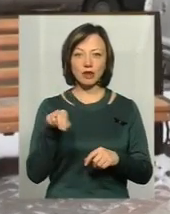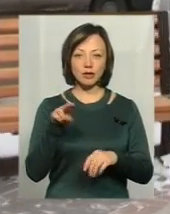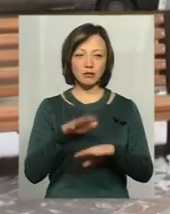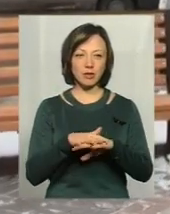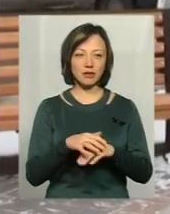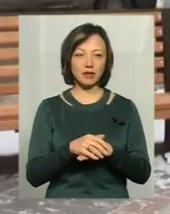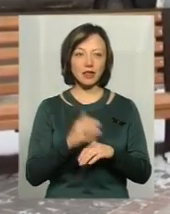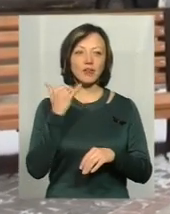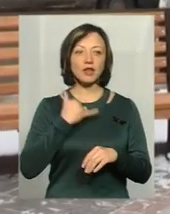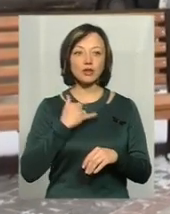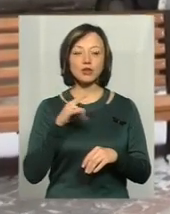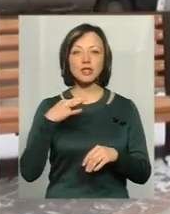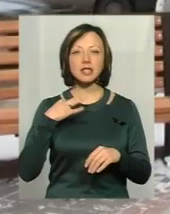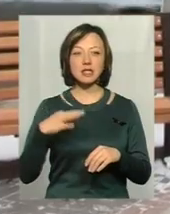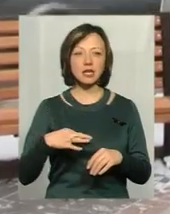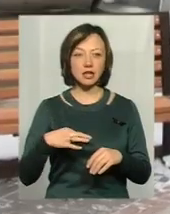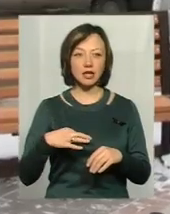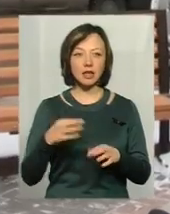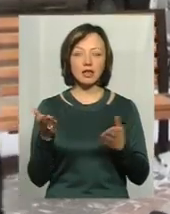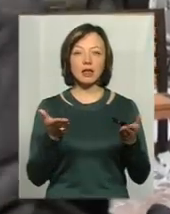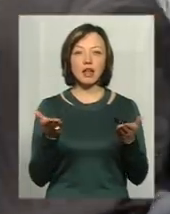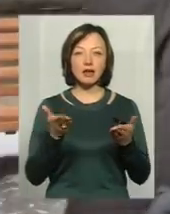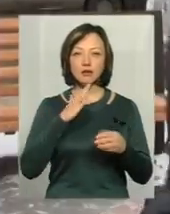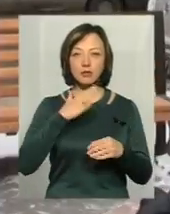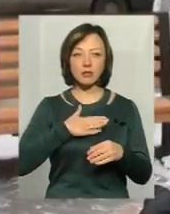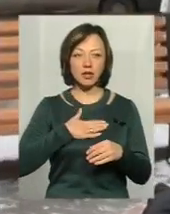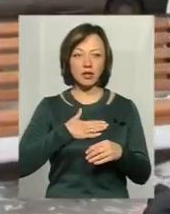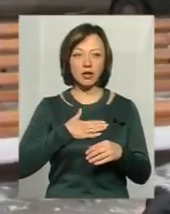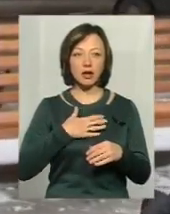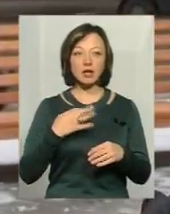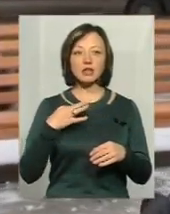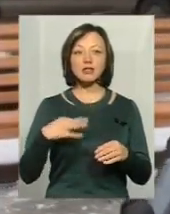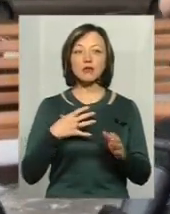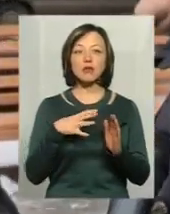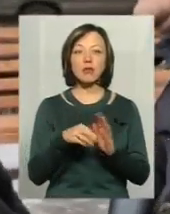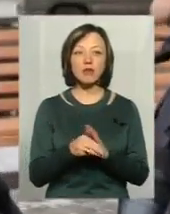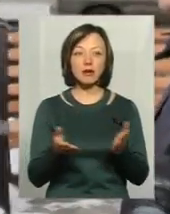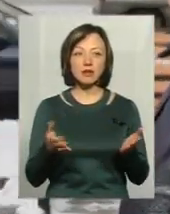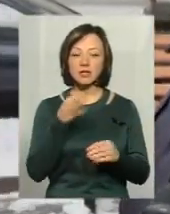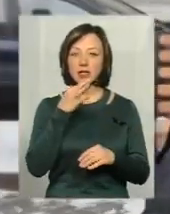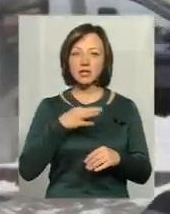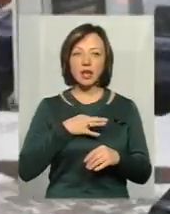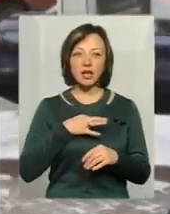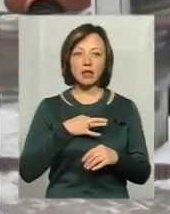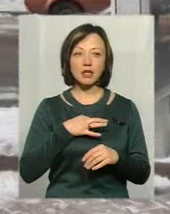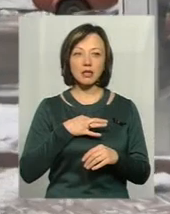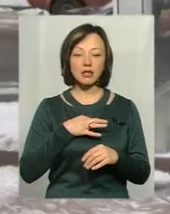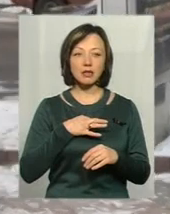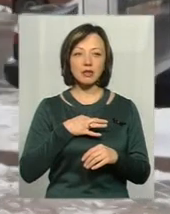телефонували, сказали, що син десь там мій, а він помер. Сказали, що він